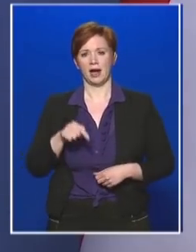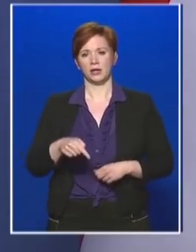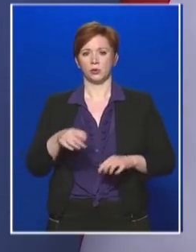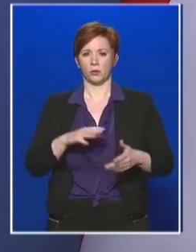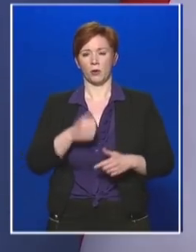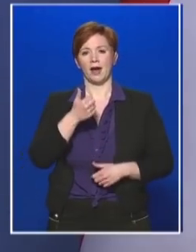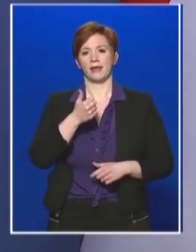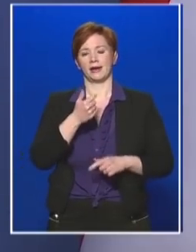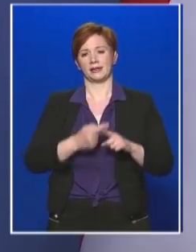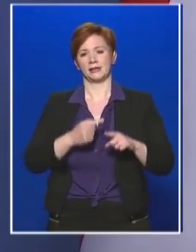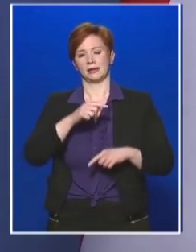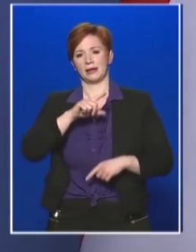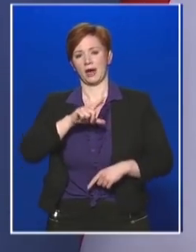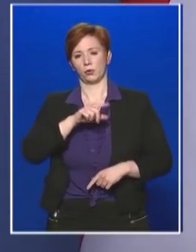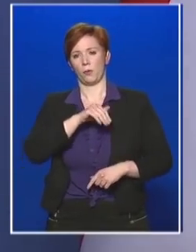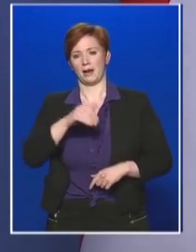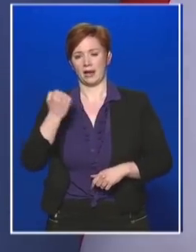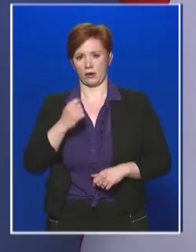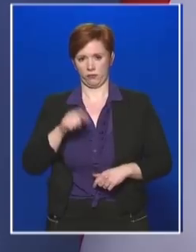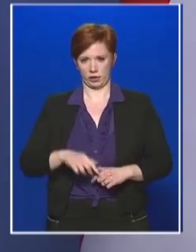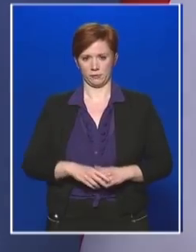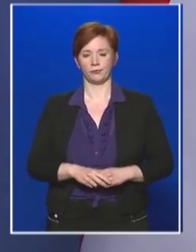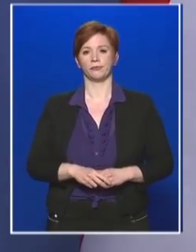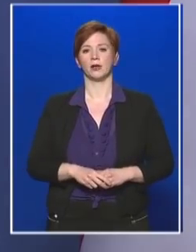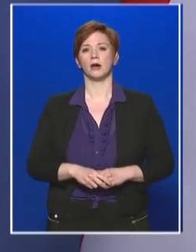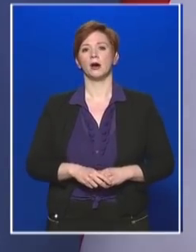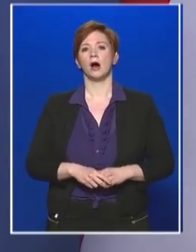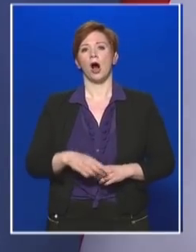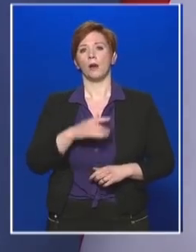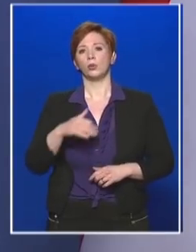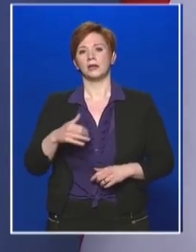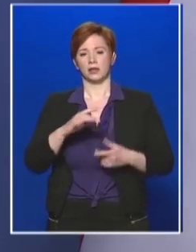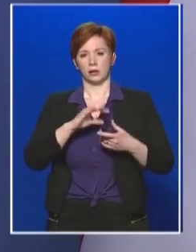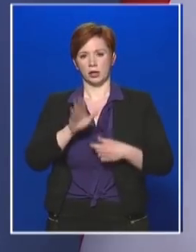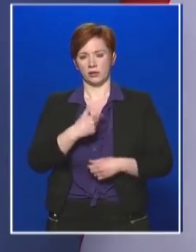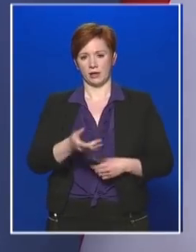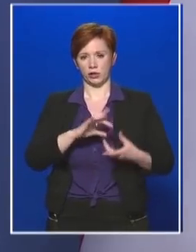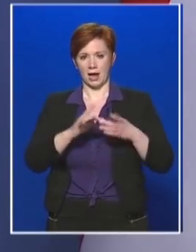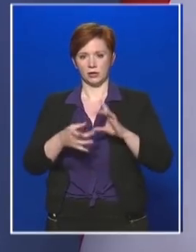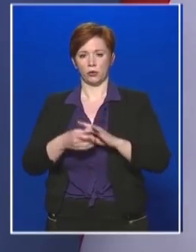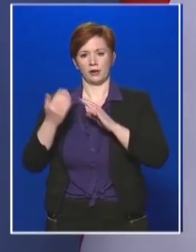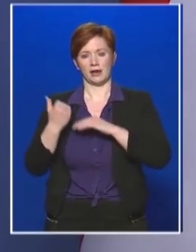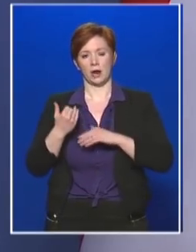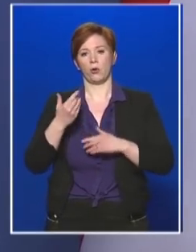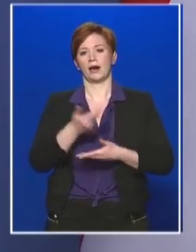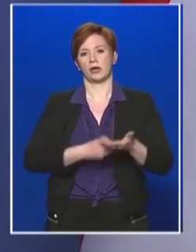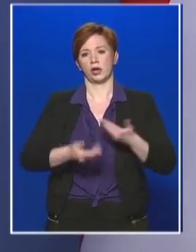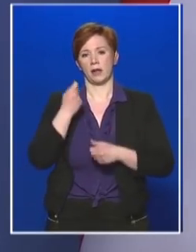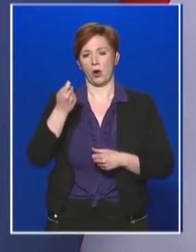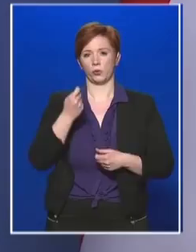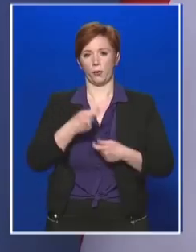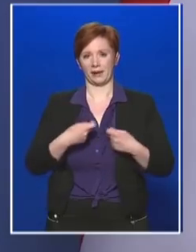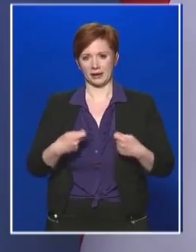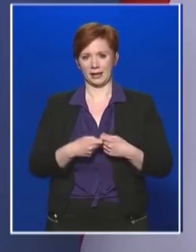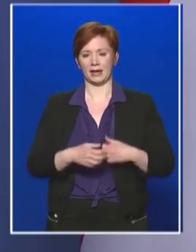forintot jelent. A multinacionális láncokat terhelő kereskedelmi adó mértéke